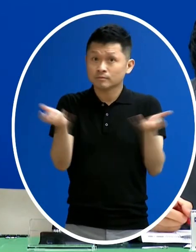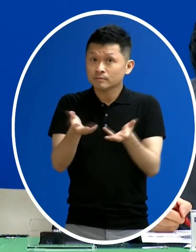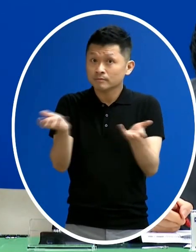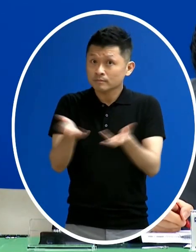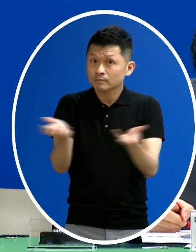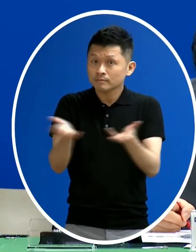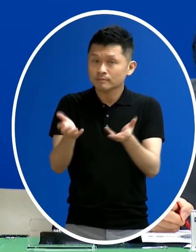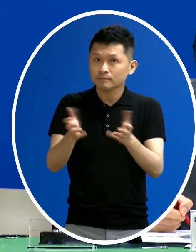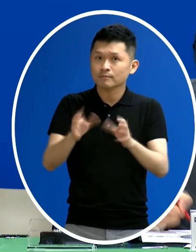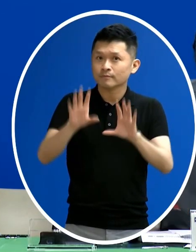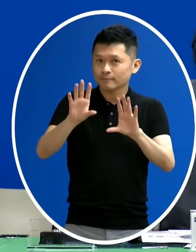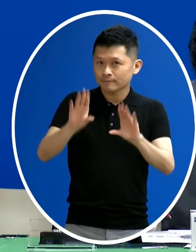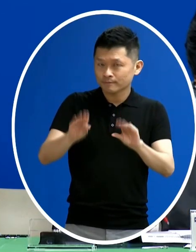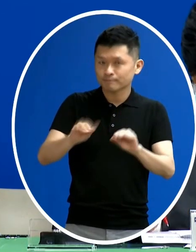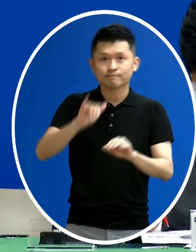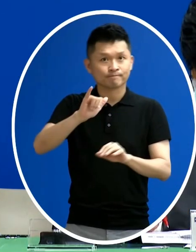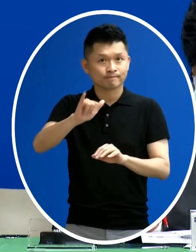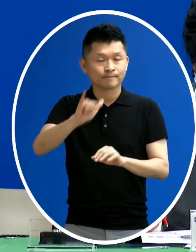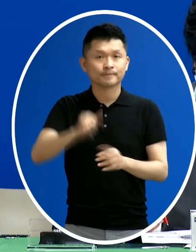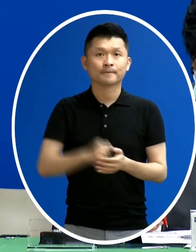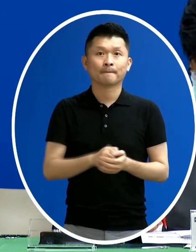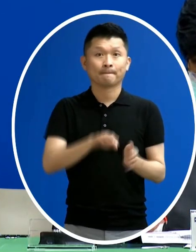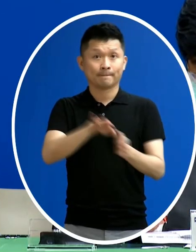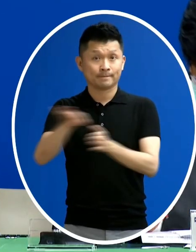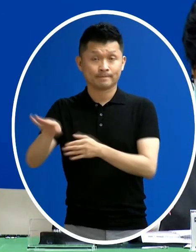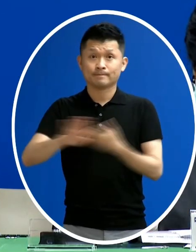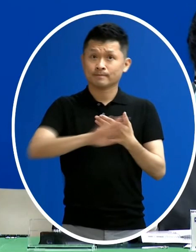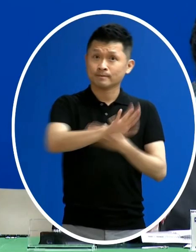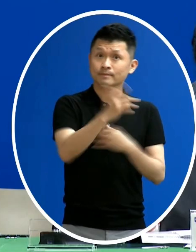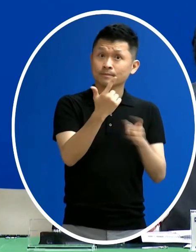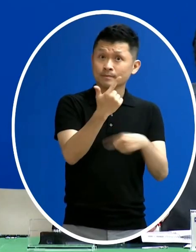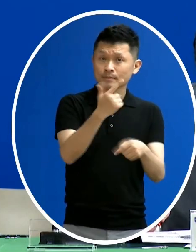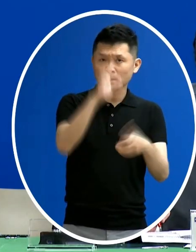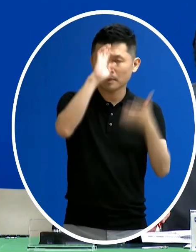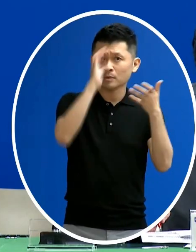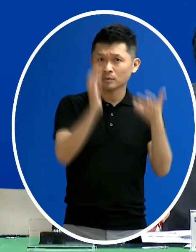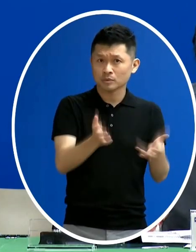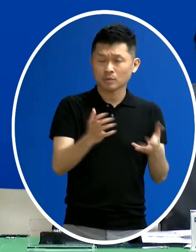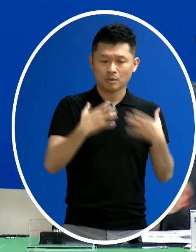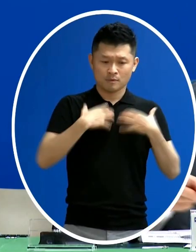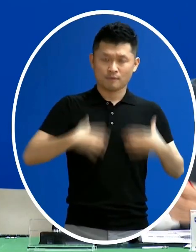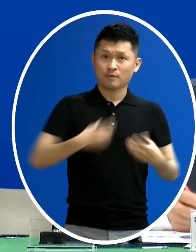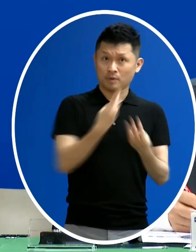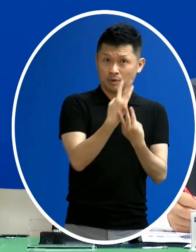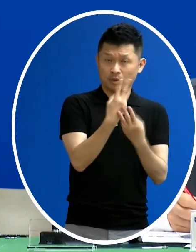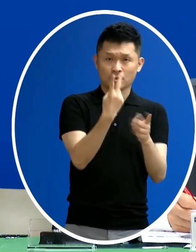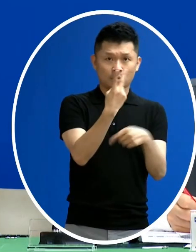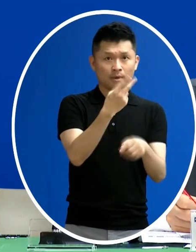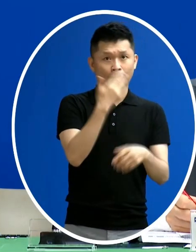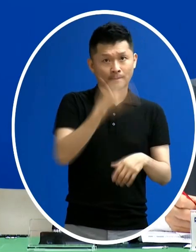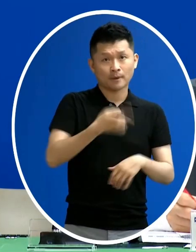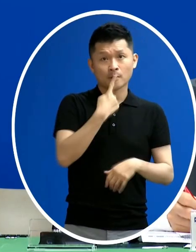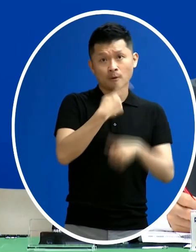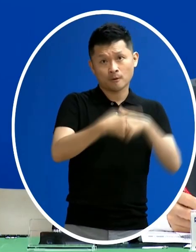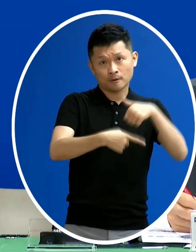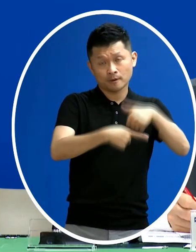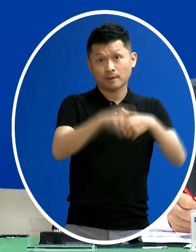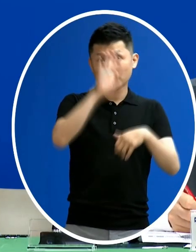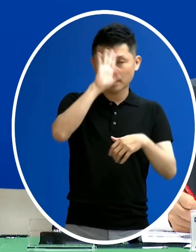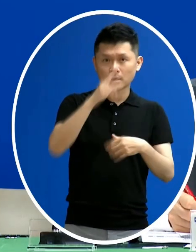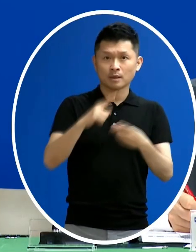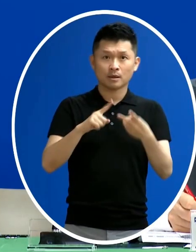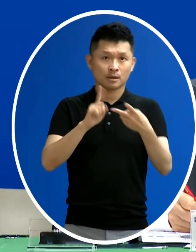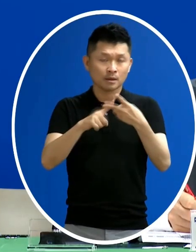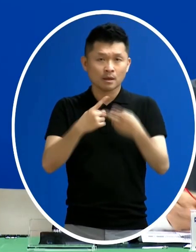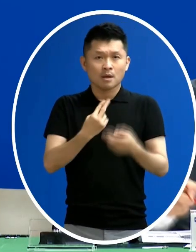有比較好轉得不錯那另外還有6位是重症的屬於是肺炎 兩位是敗血症 一位是孝